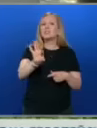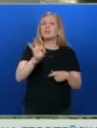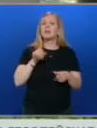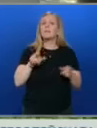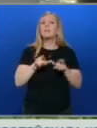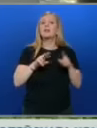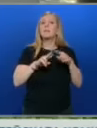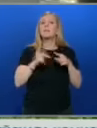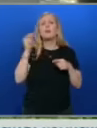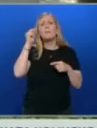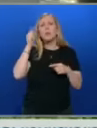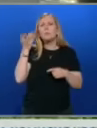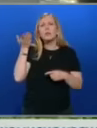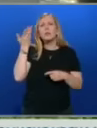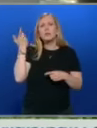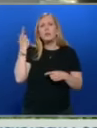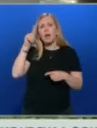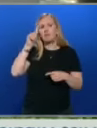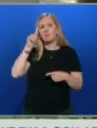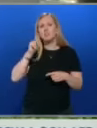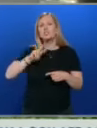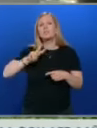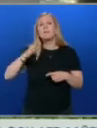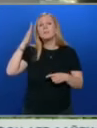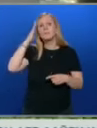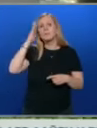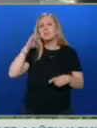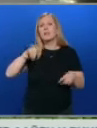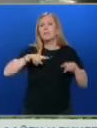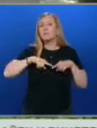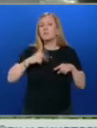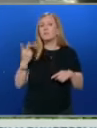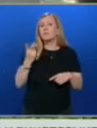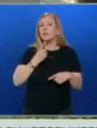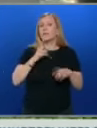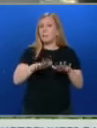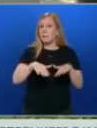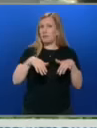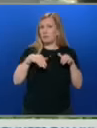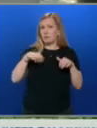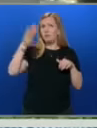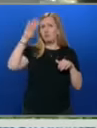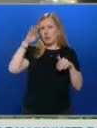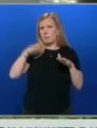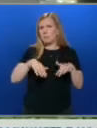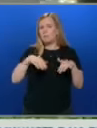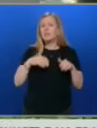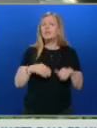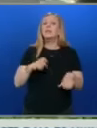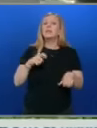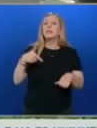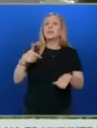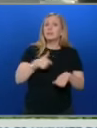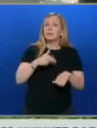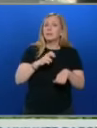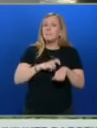Павлова. Помните, тя беше заместник министр на правосъдието в двете правителства, служебни правителства на Гълъб Донев